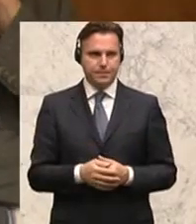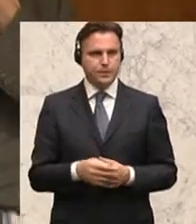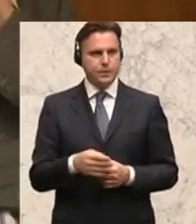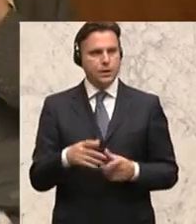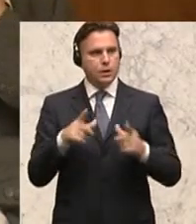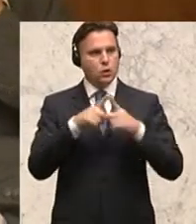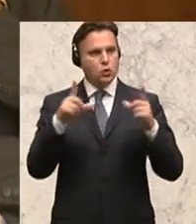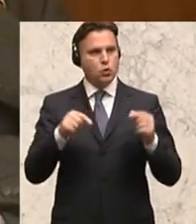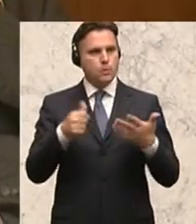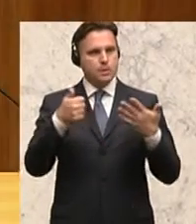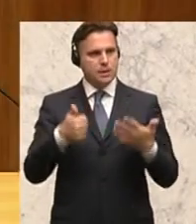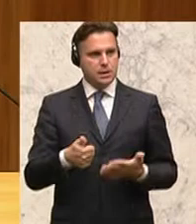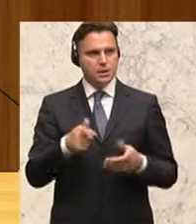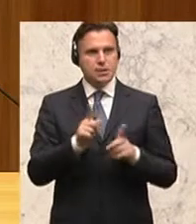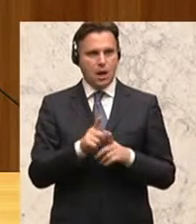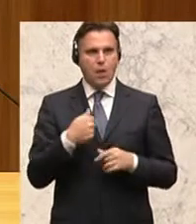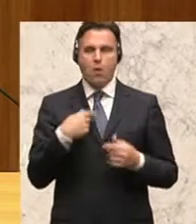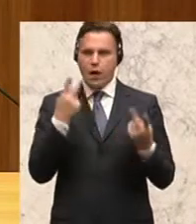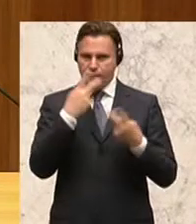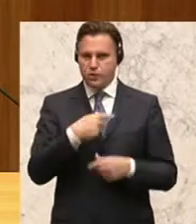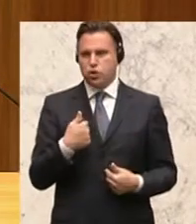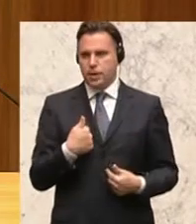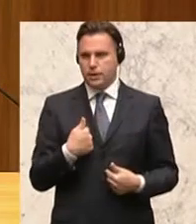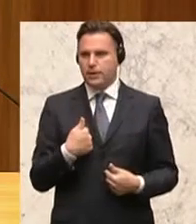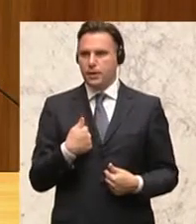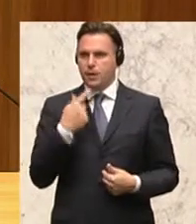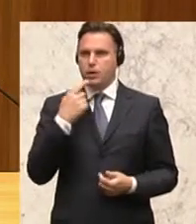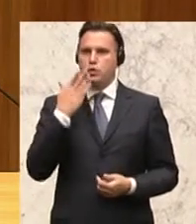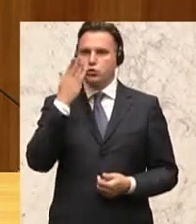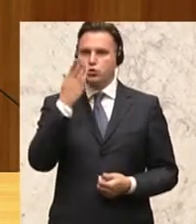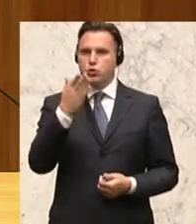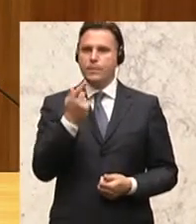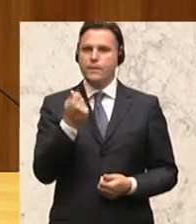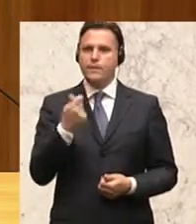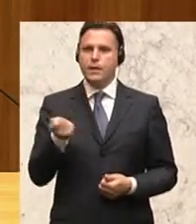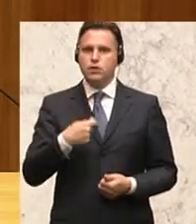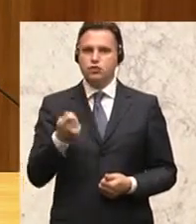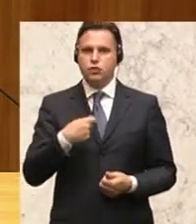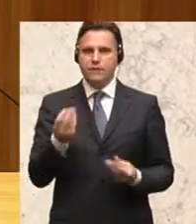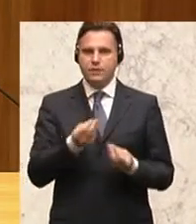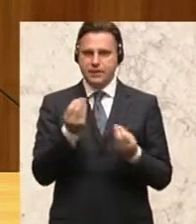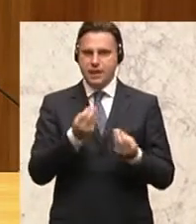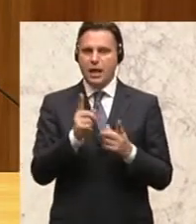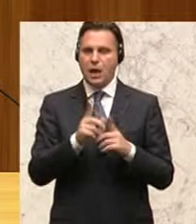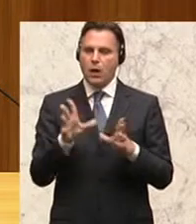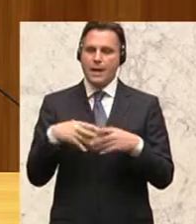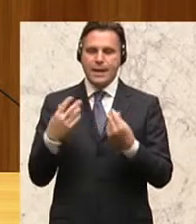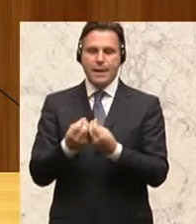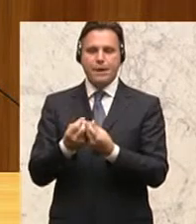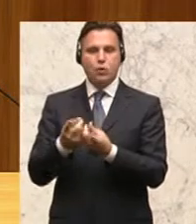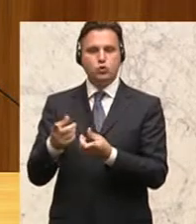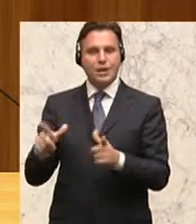ebenfalls eine Zustimmung von uns da, dass man künftig bei Finanzstrafdelikten auch gemeinnützige Leistung statt Haft verhängen kann.